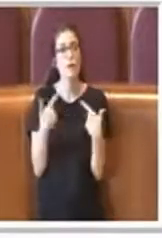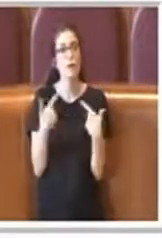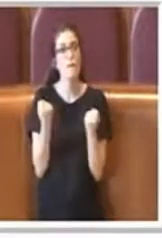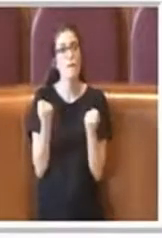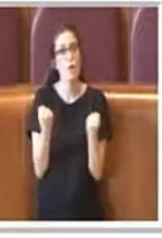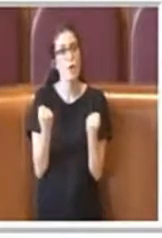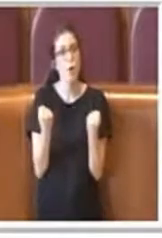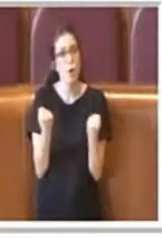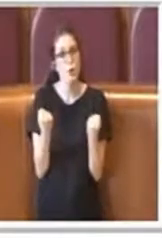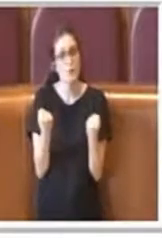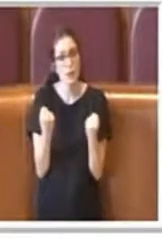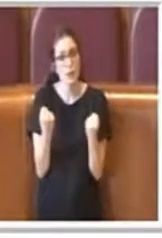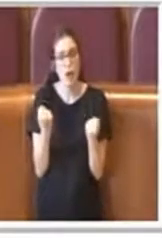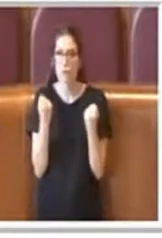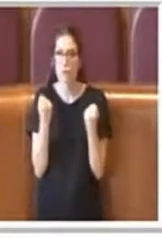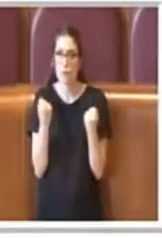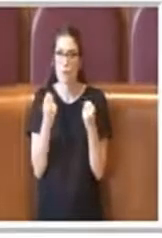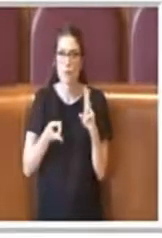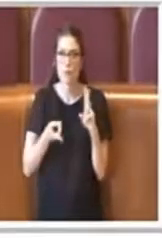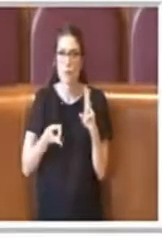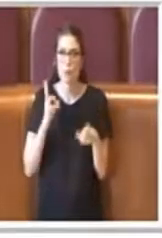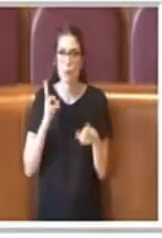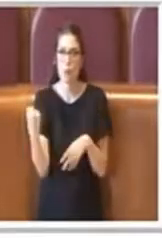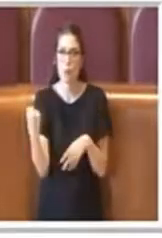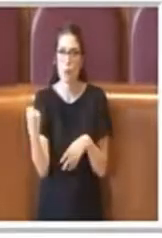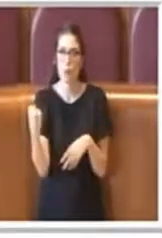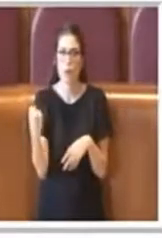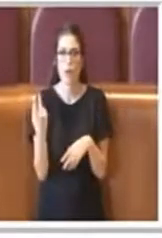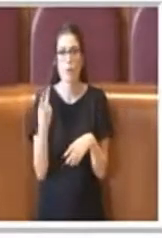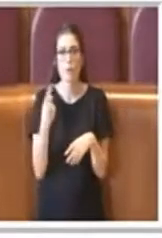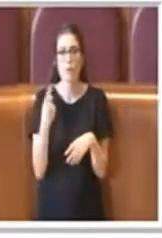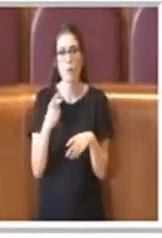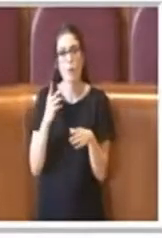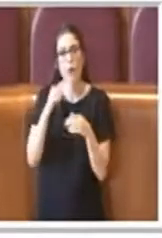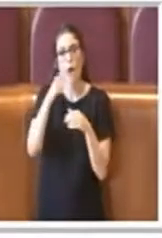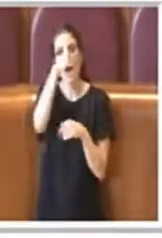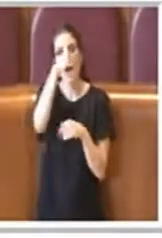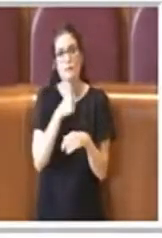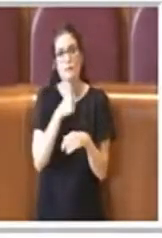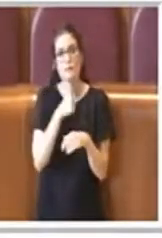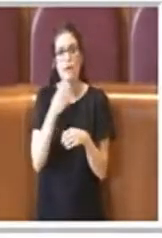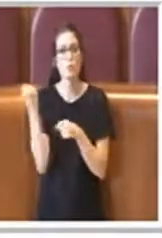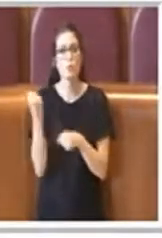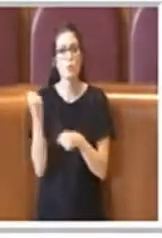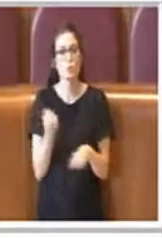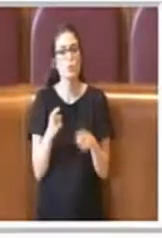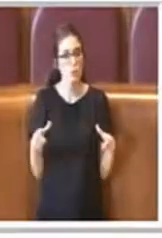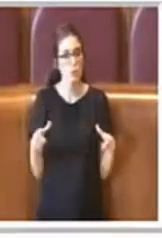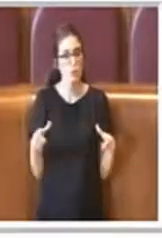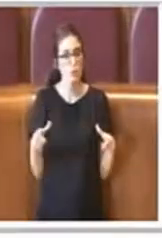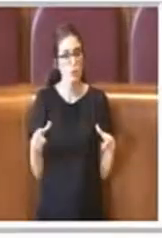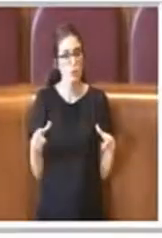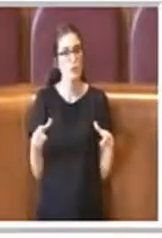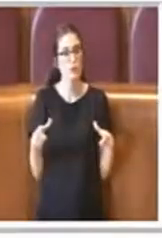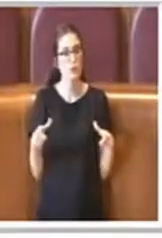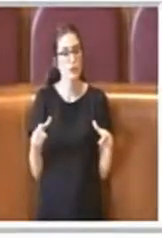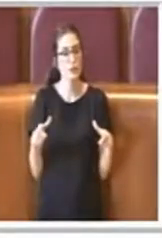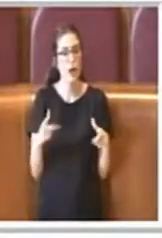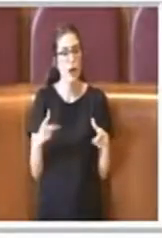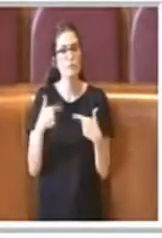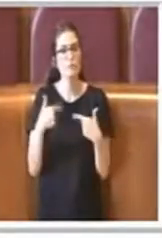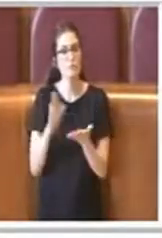una forza ulteriore a quello che poi è l'assetto istituzionale della città, valorizzando anche tutte quelle